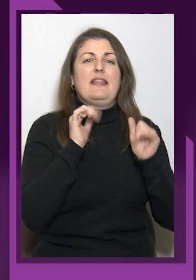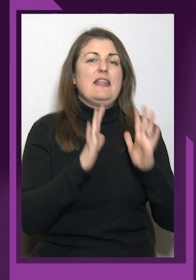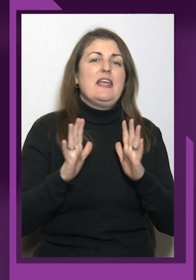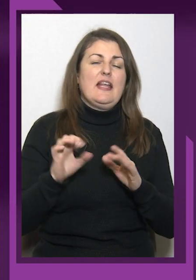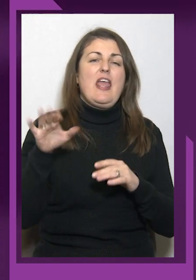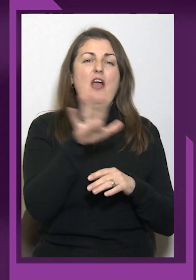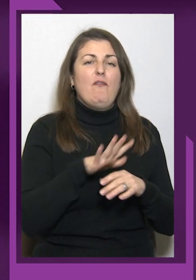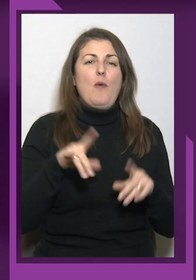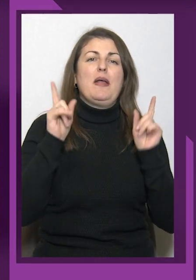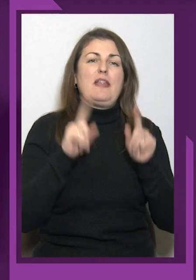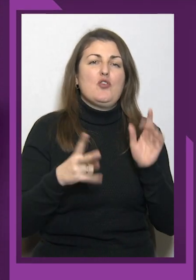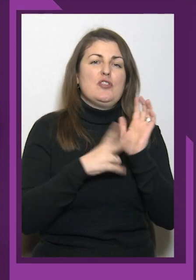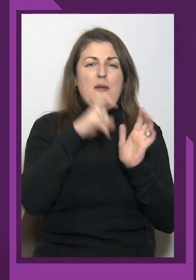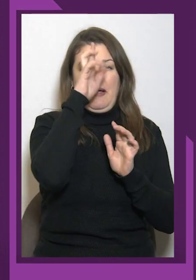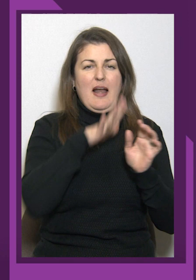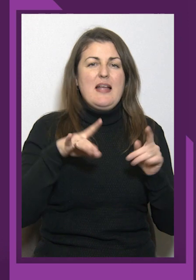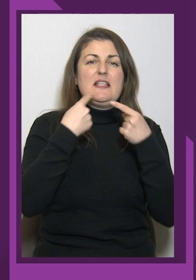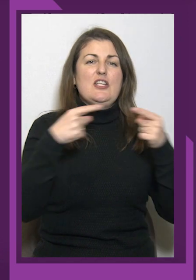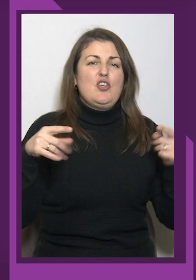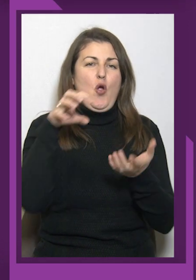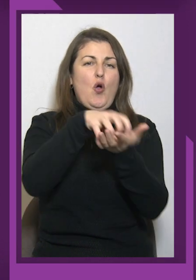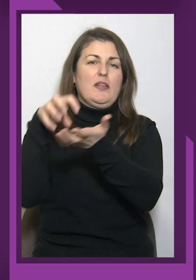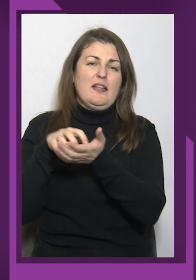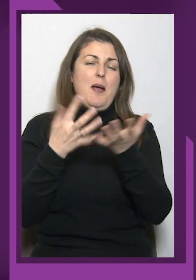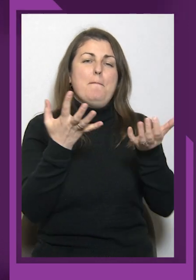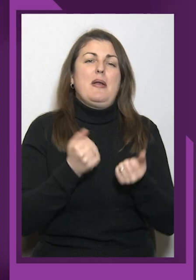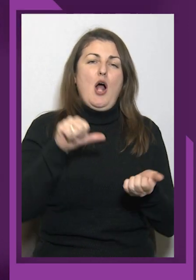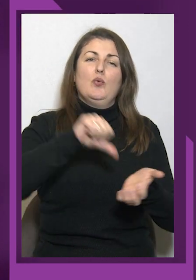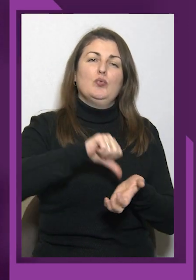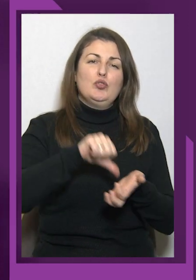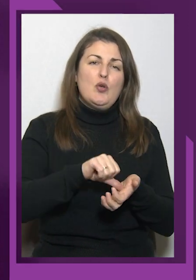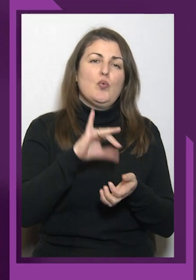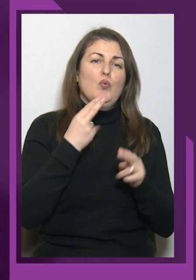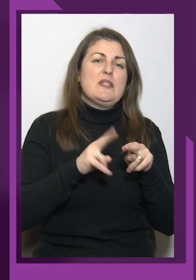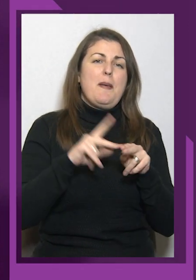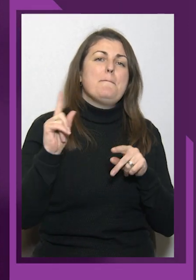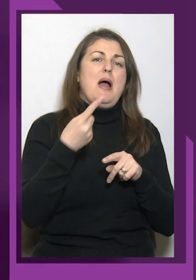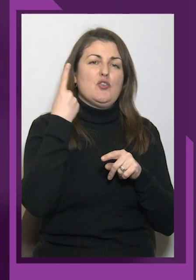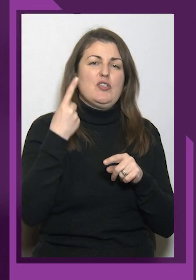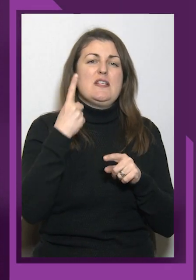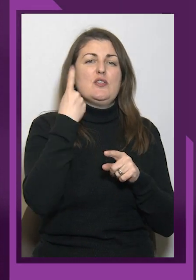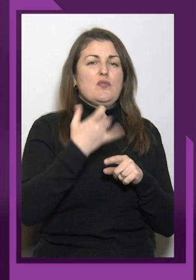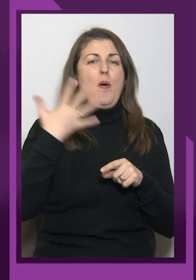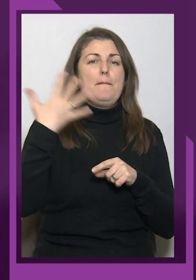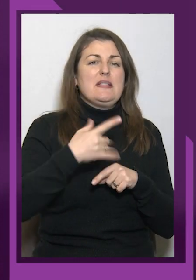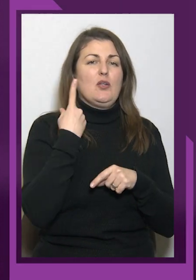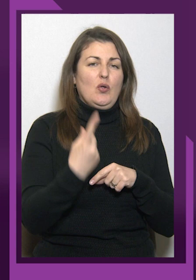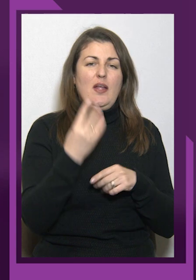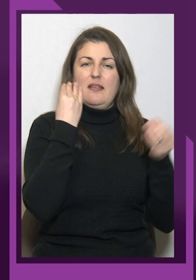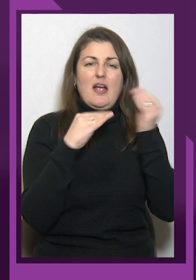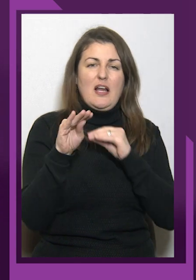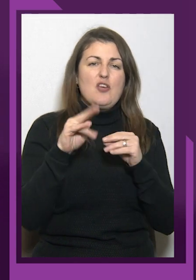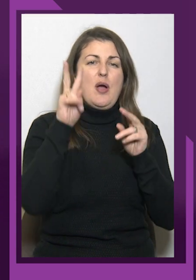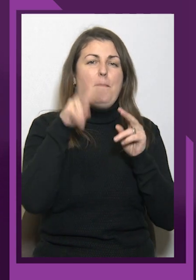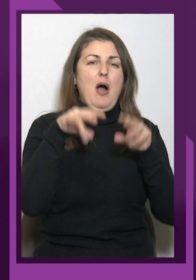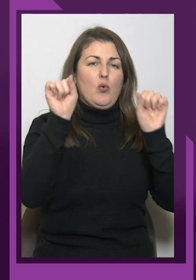Європи, також 7 країн з інших континенту брали участь в цій першості. 151 найкращий